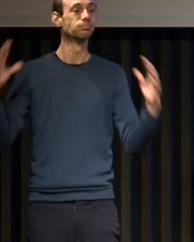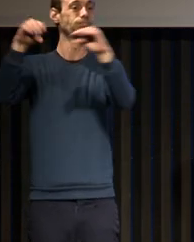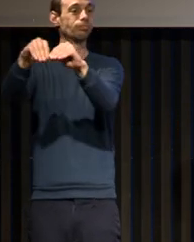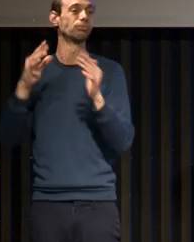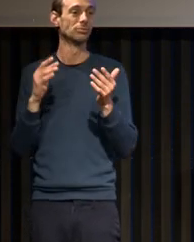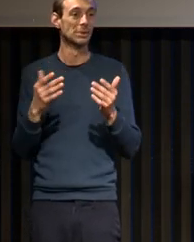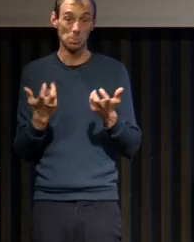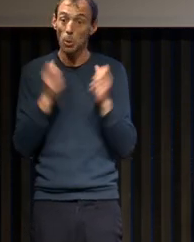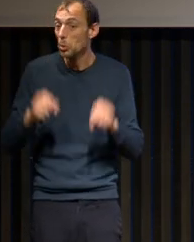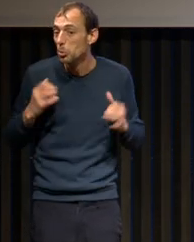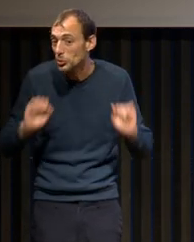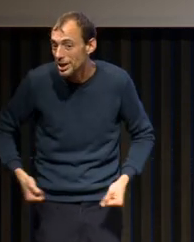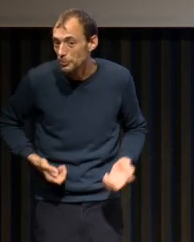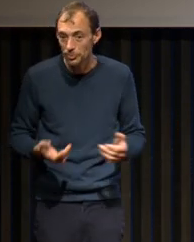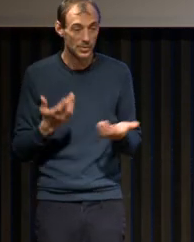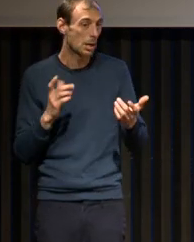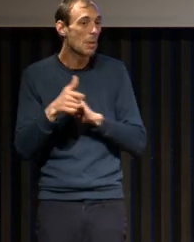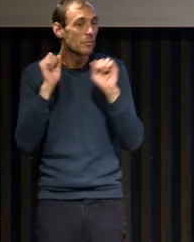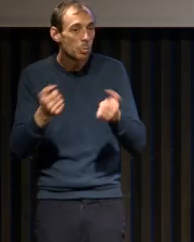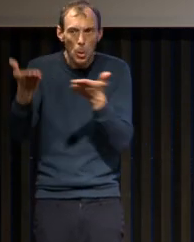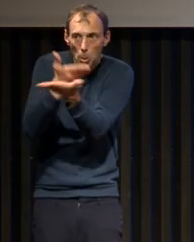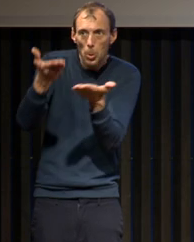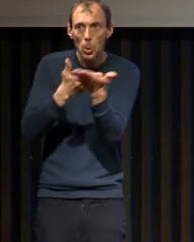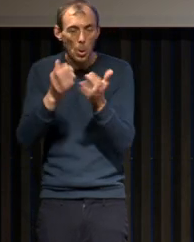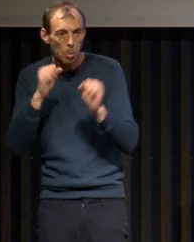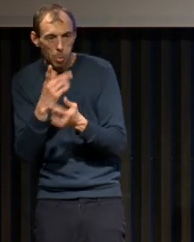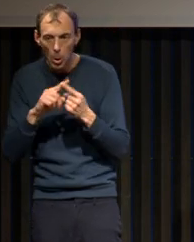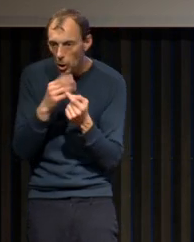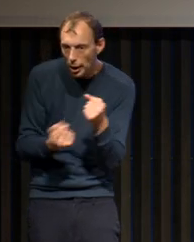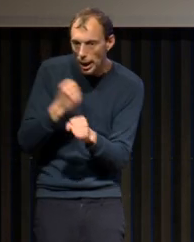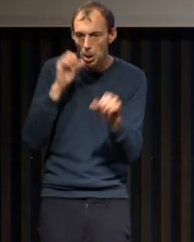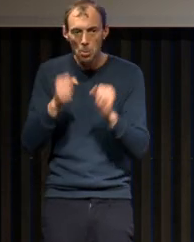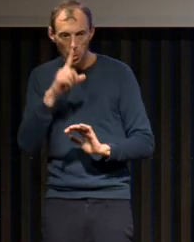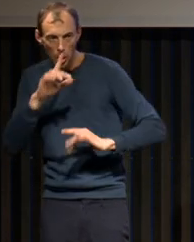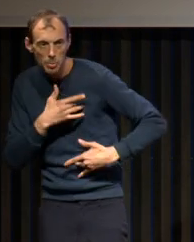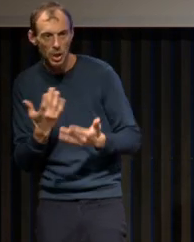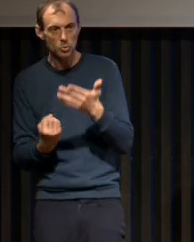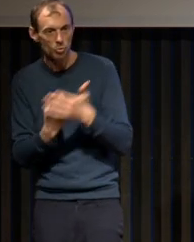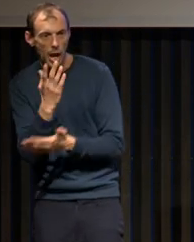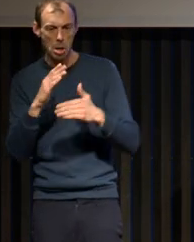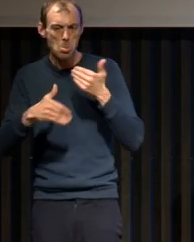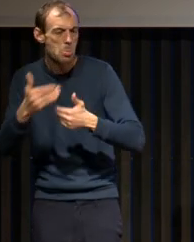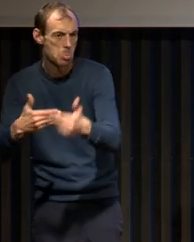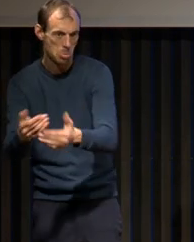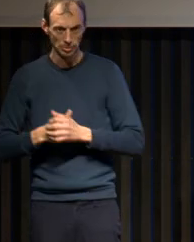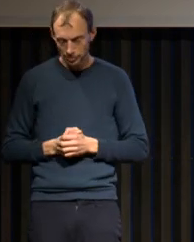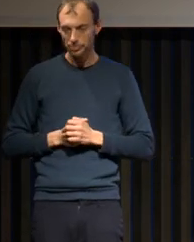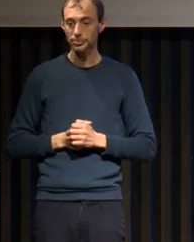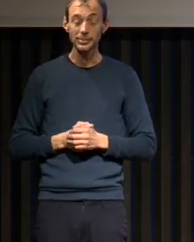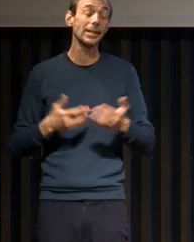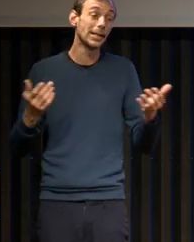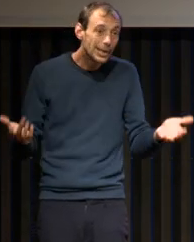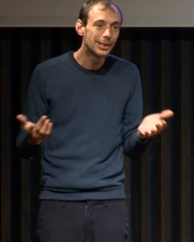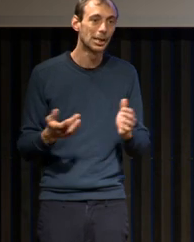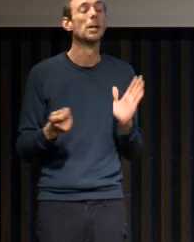discutent et ils peuvent créer et avoir des intuitions pour aller explorer de nouvelles contrées en recherche. Et au